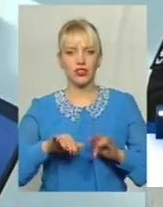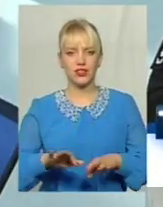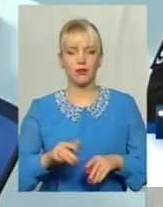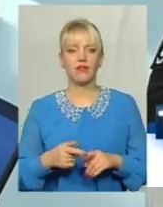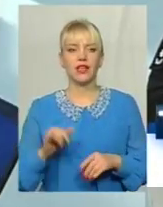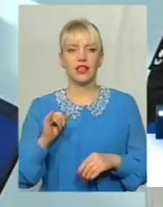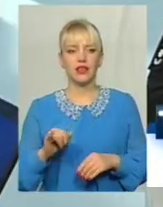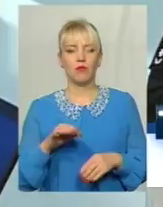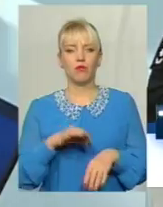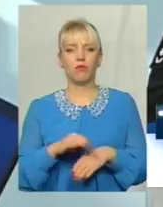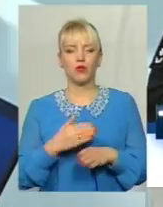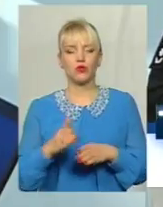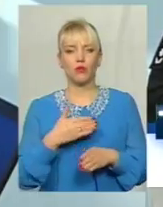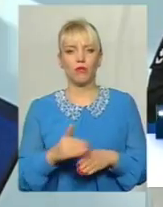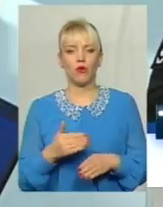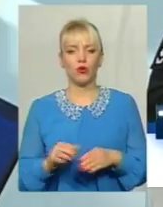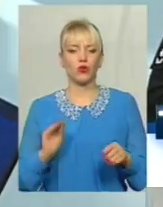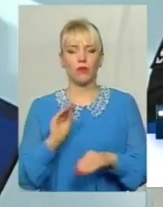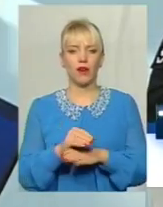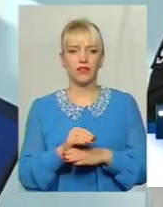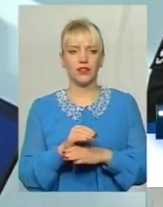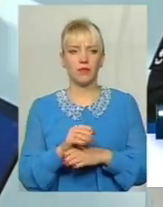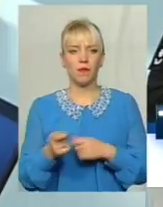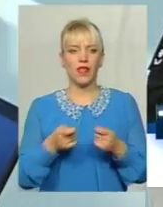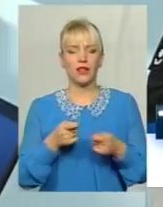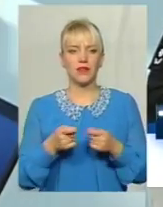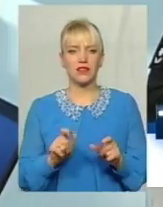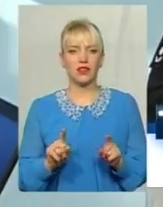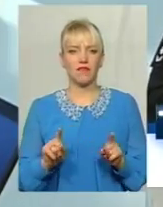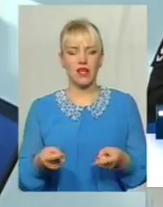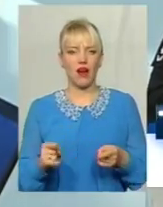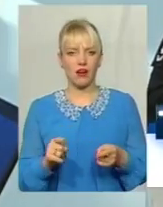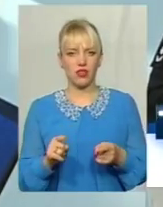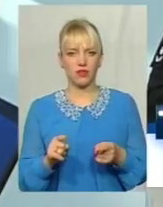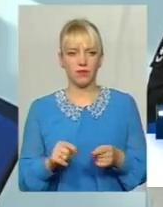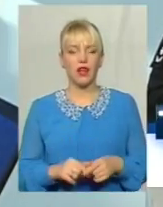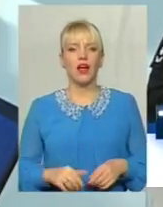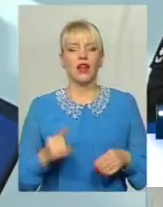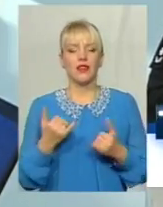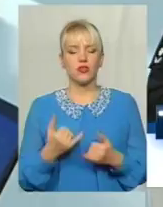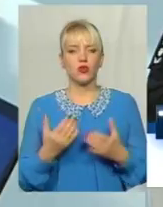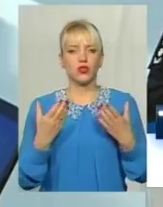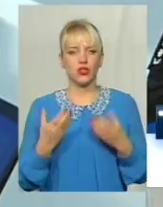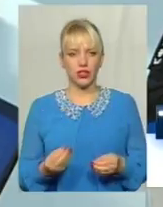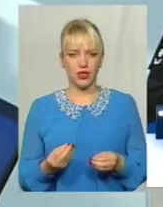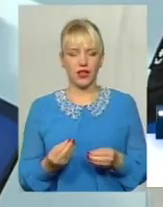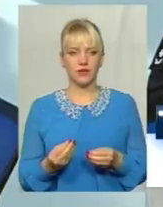поступово додали адміністративний арешт На сьогоднішній день